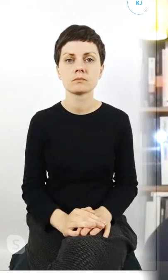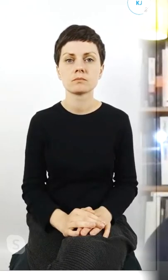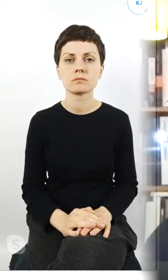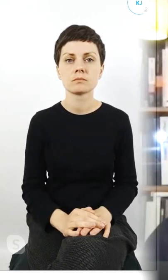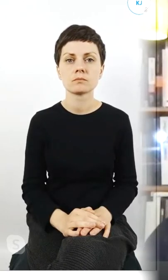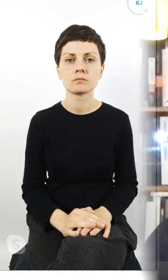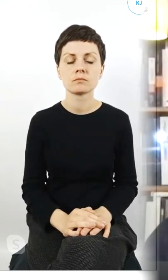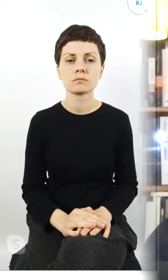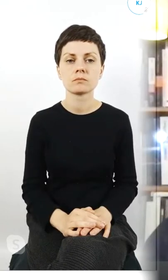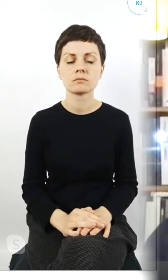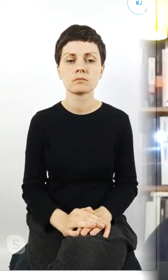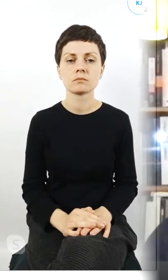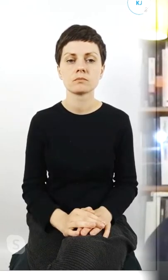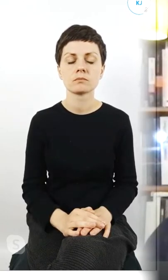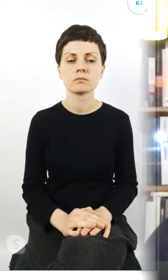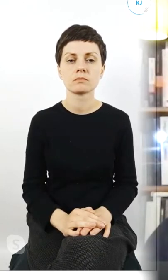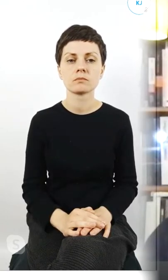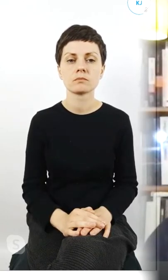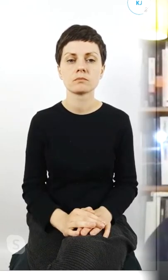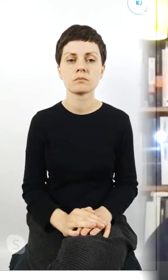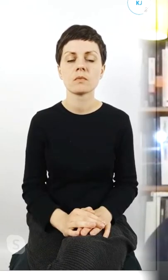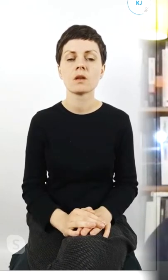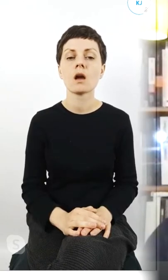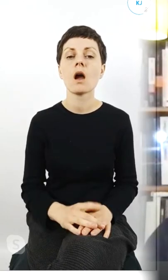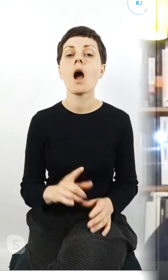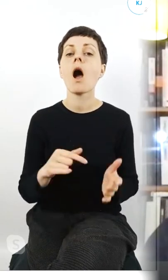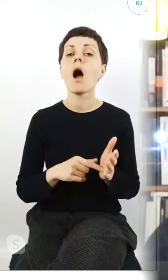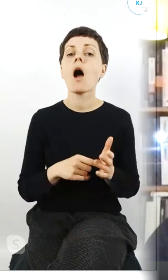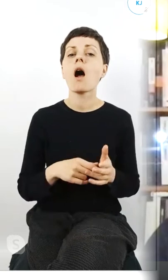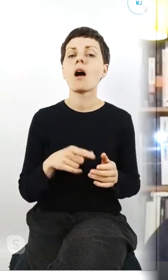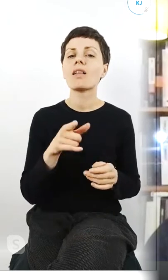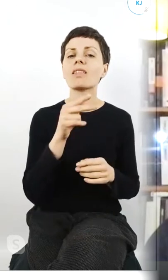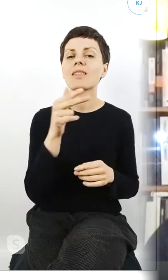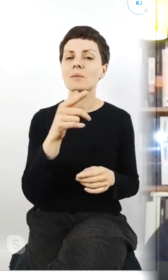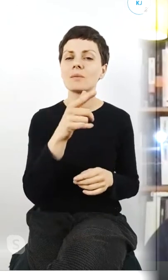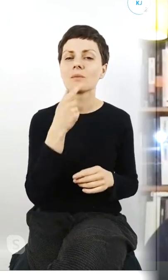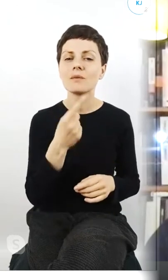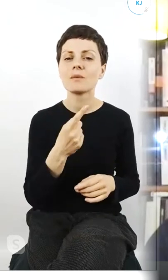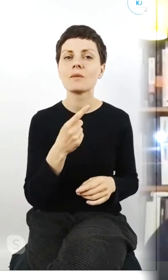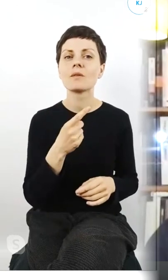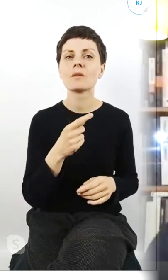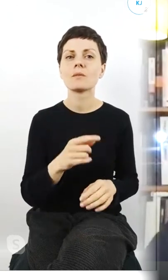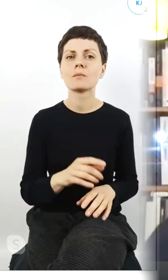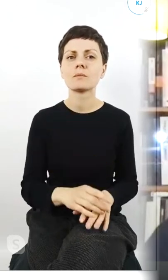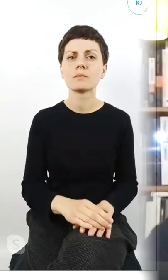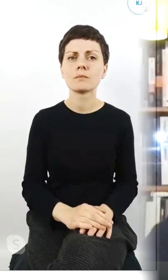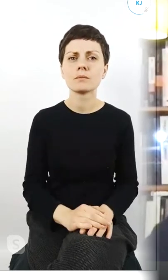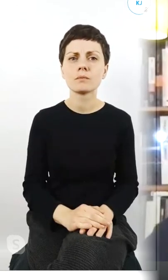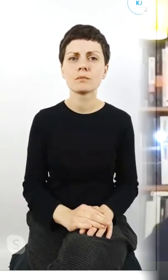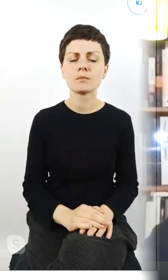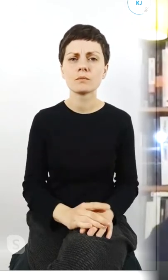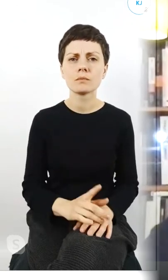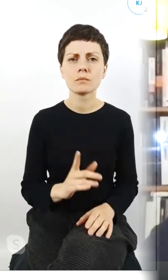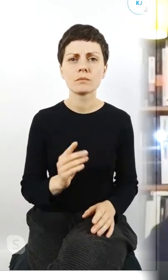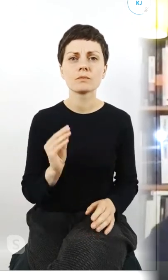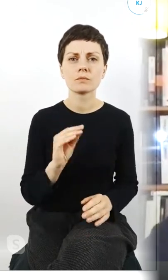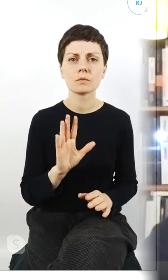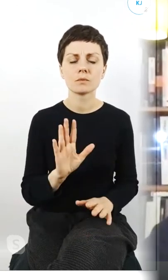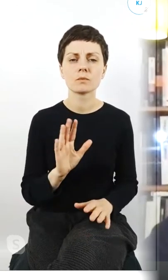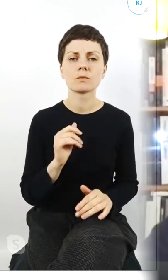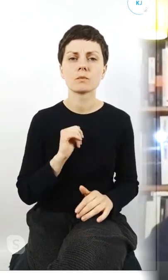ale potem wątek miasta dla młodych co ja dla zmiany mam maturkę przepraszam